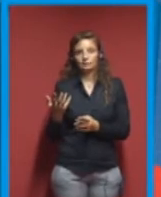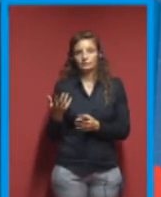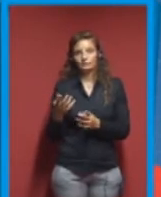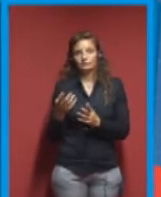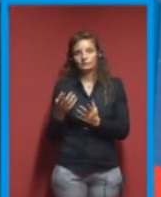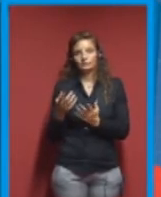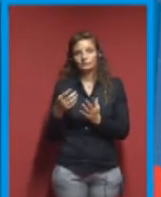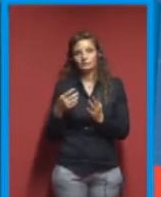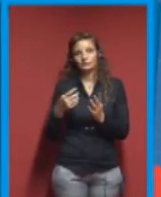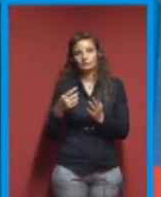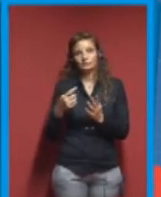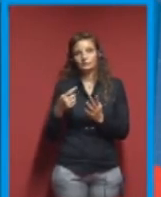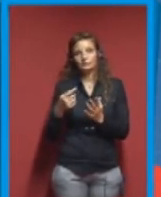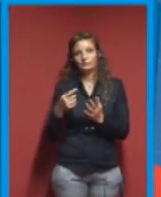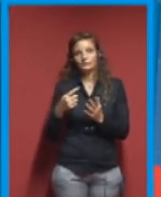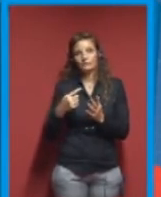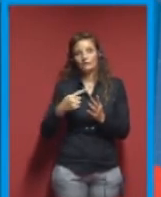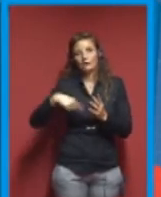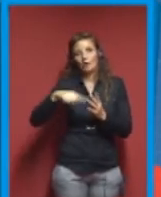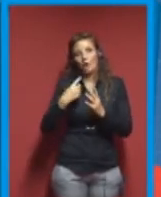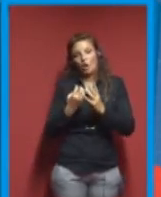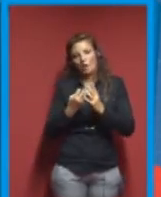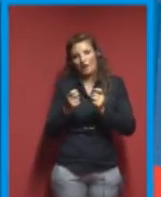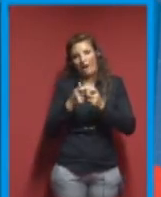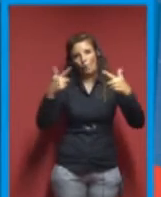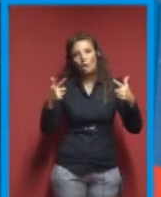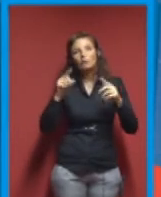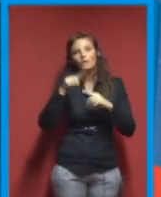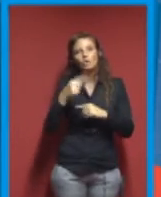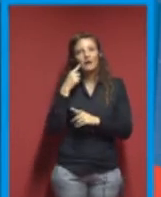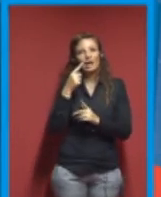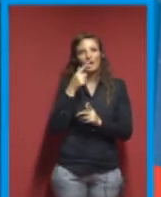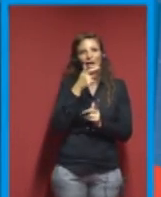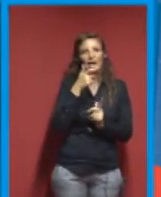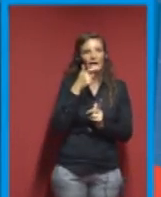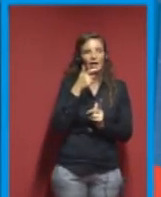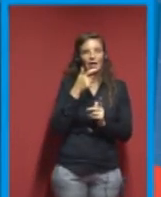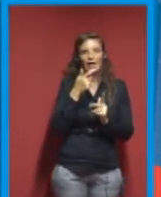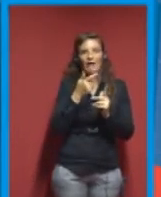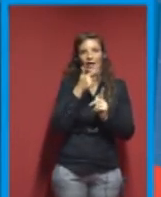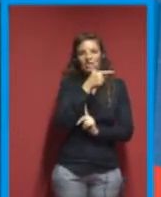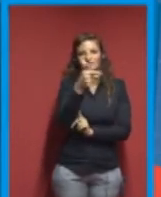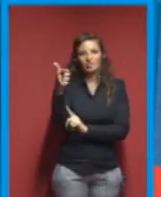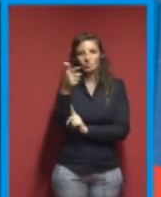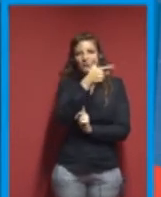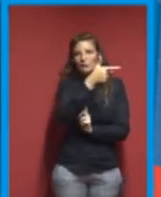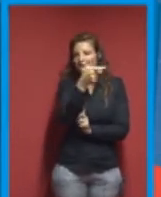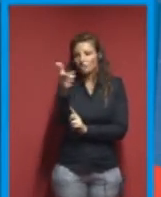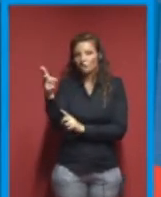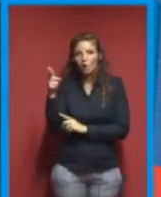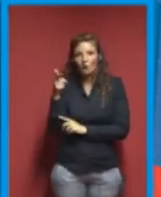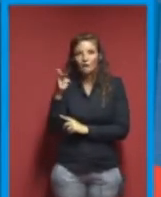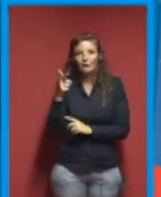conoscenza anche degli estintori. Quali sono i problemi di